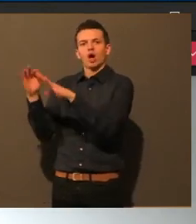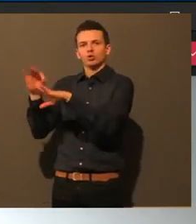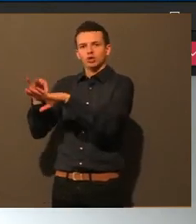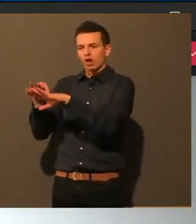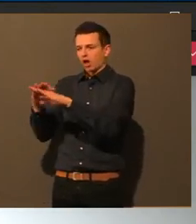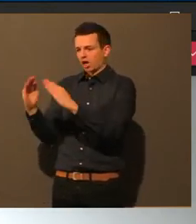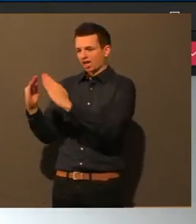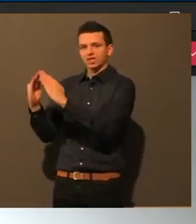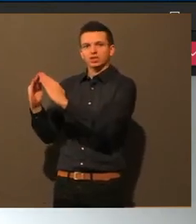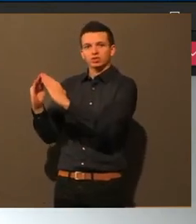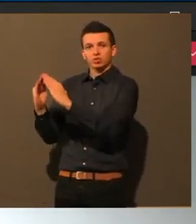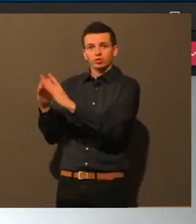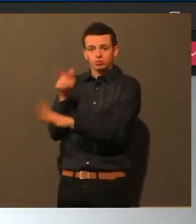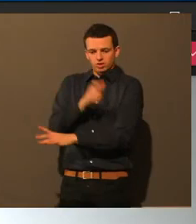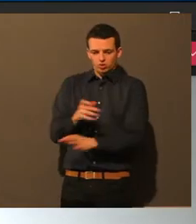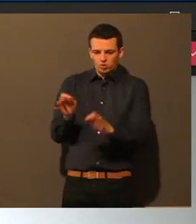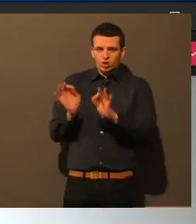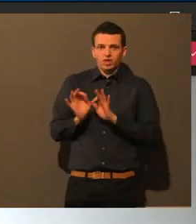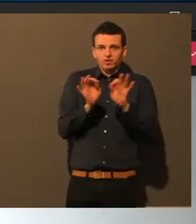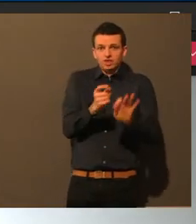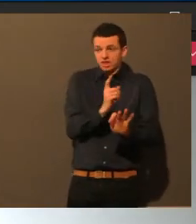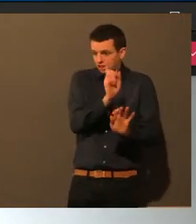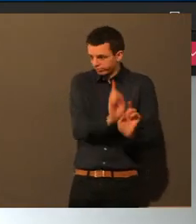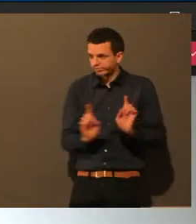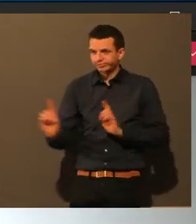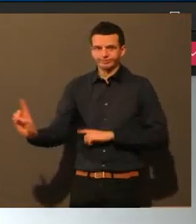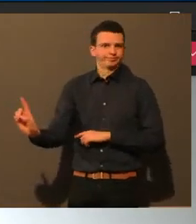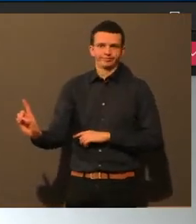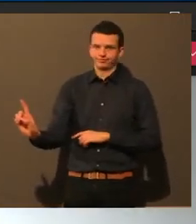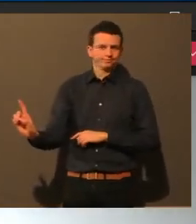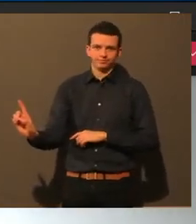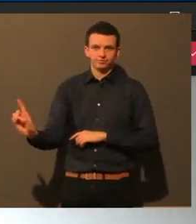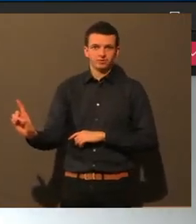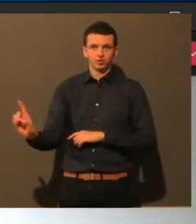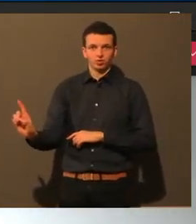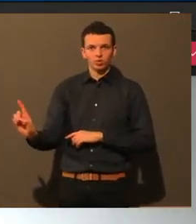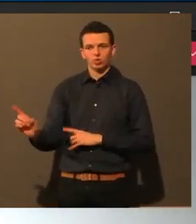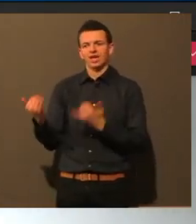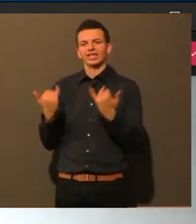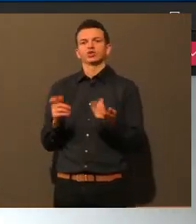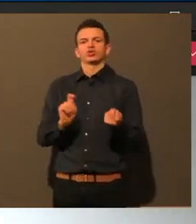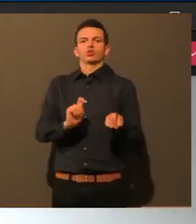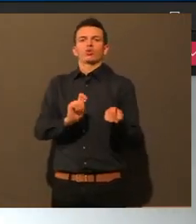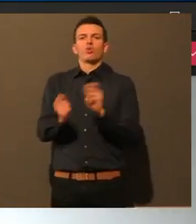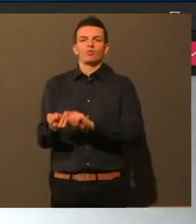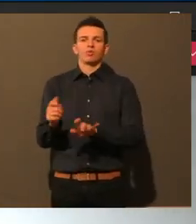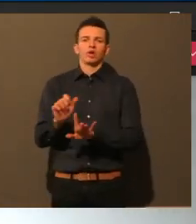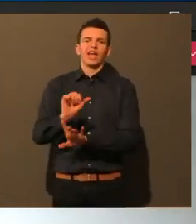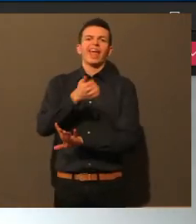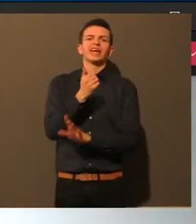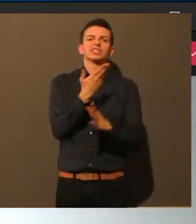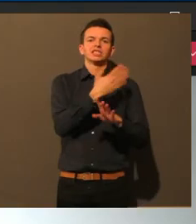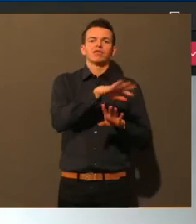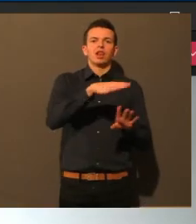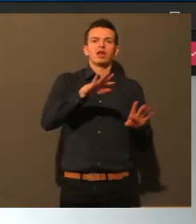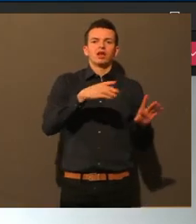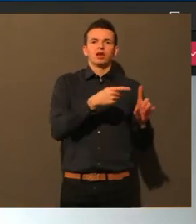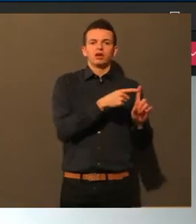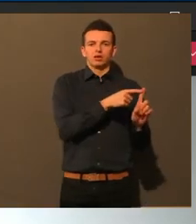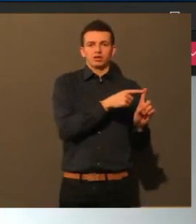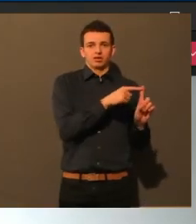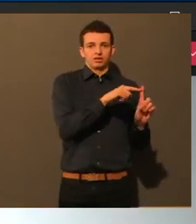Behandlung ambulant jetzt deutlich besser geworden und auch sichergestellt und auch eben